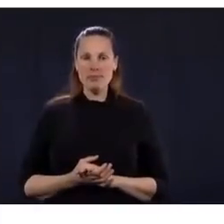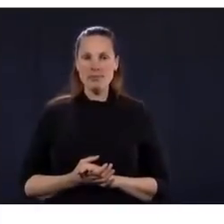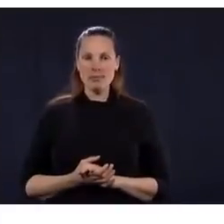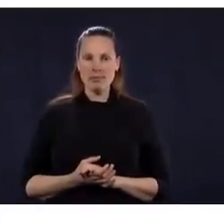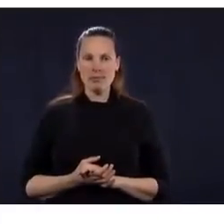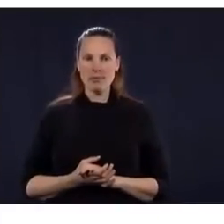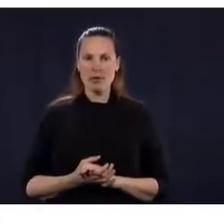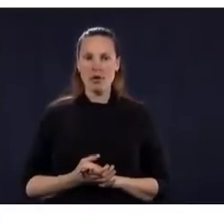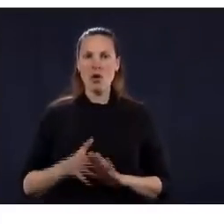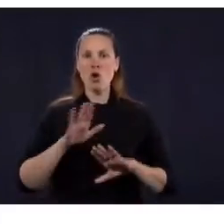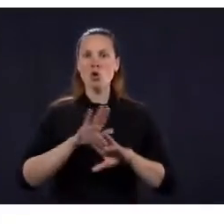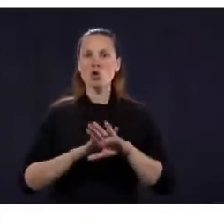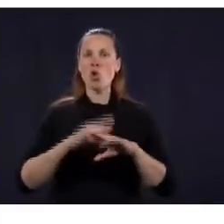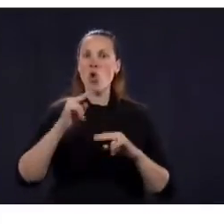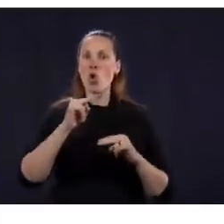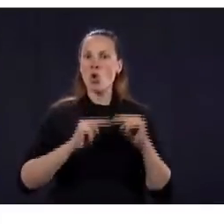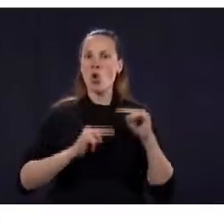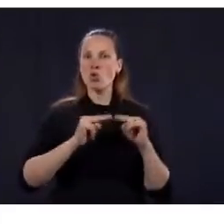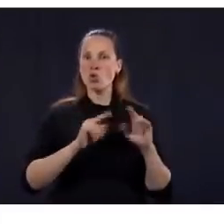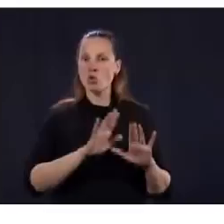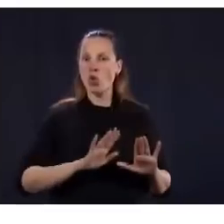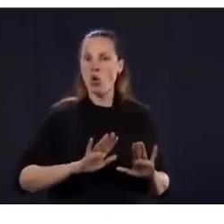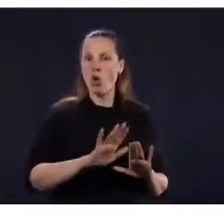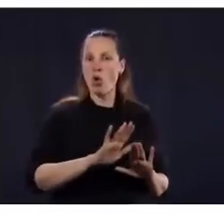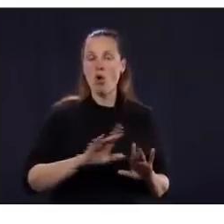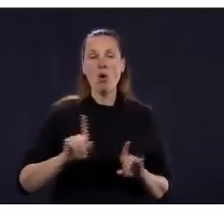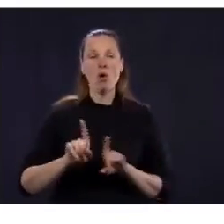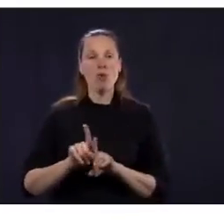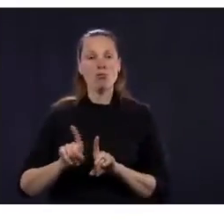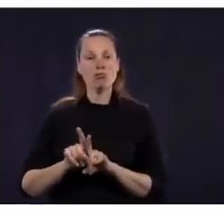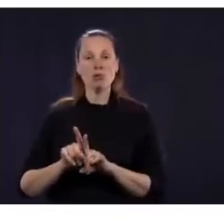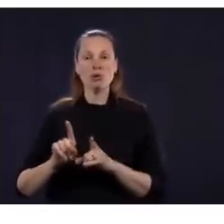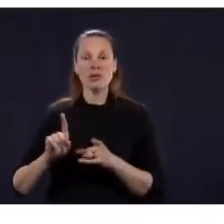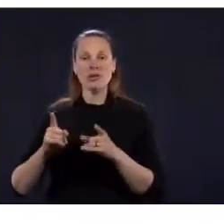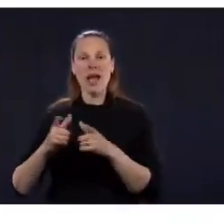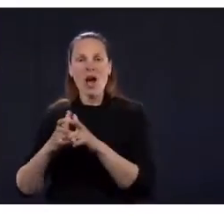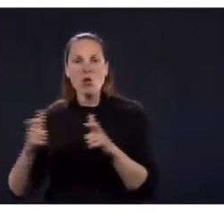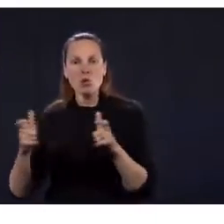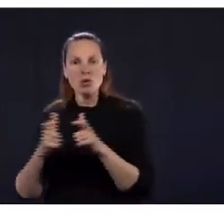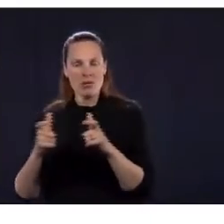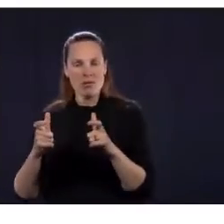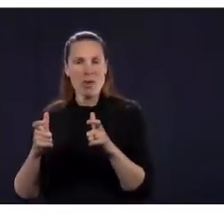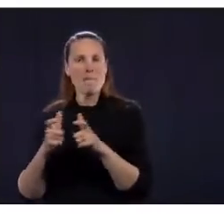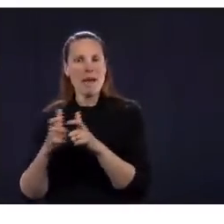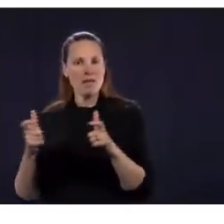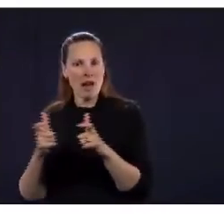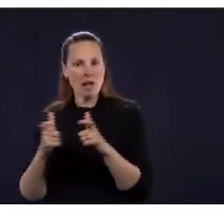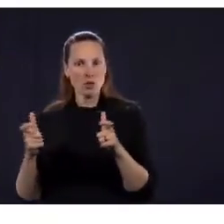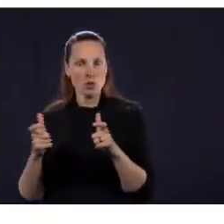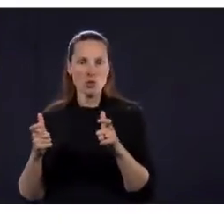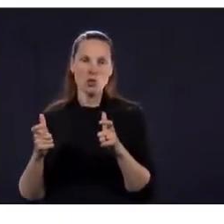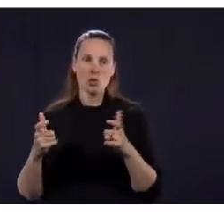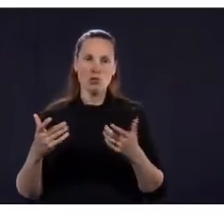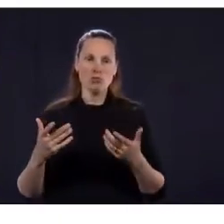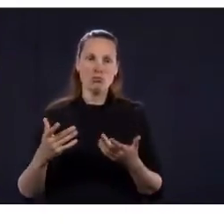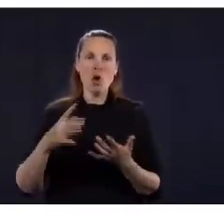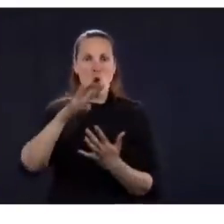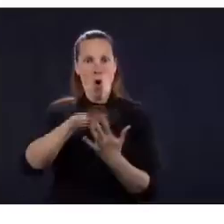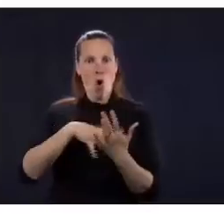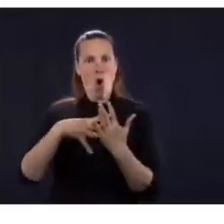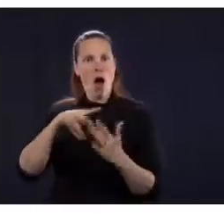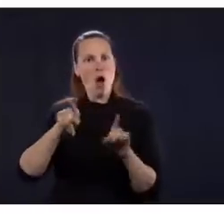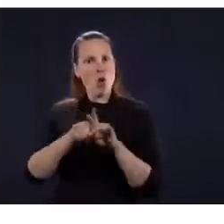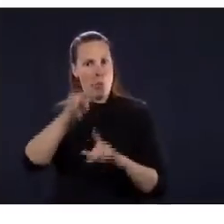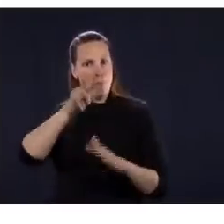Par exemple, en Ontario. Donc, nous, on était à aller plus loin. On avait fermé la construction puis le manufacturier. Donc,